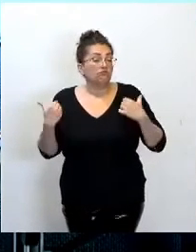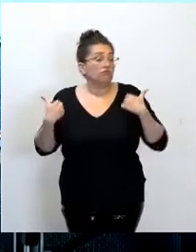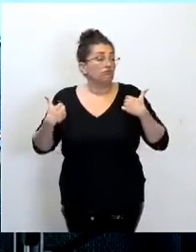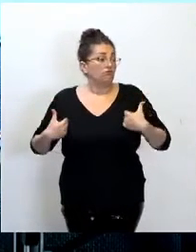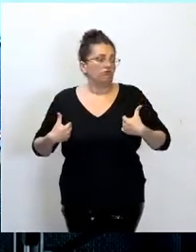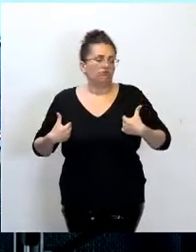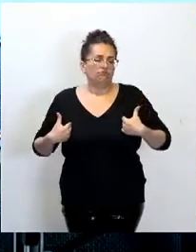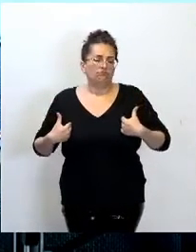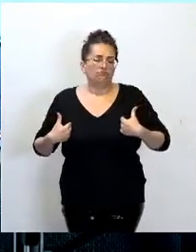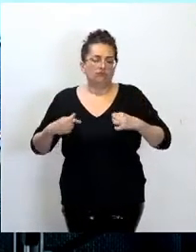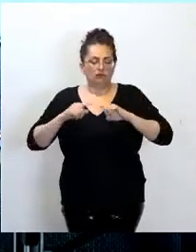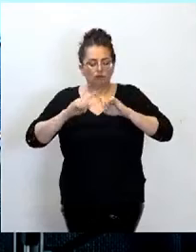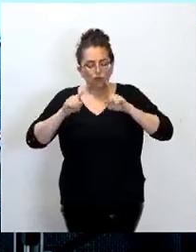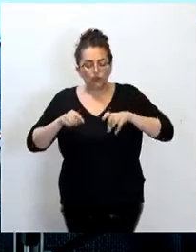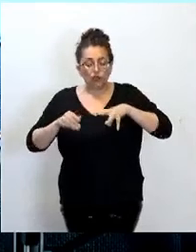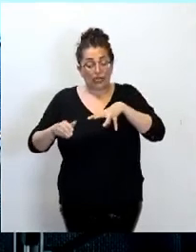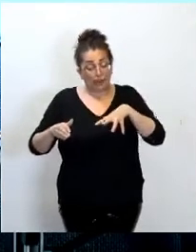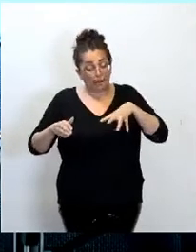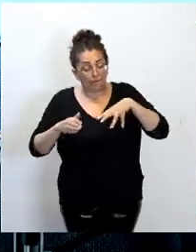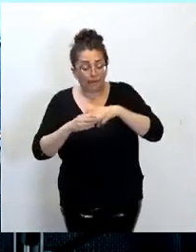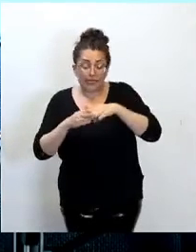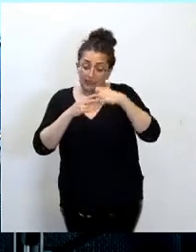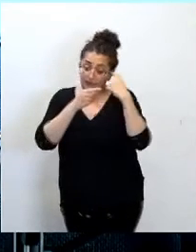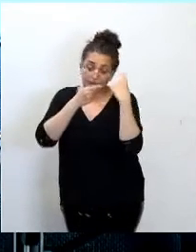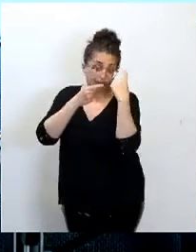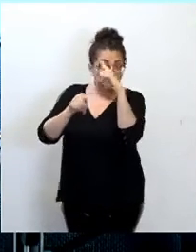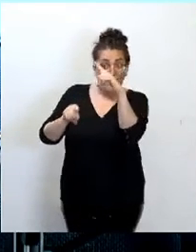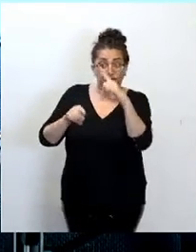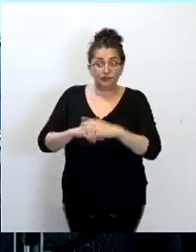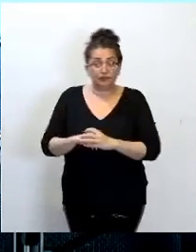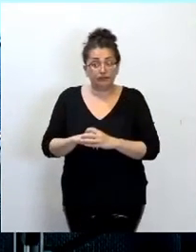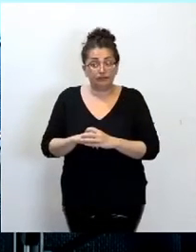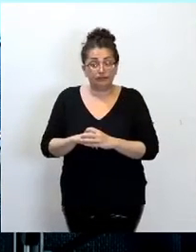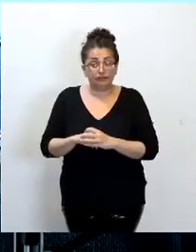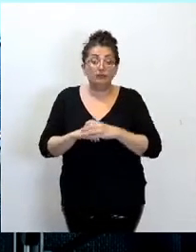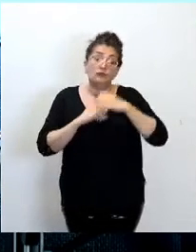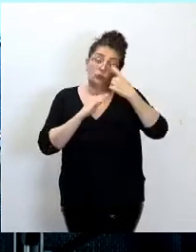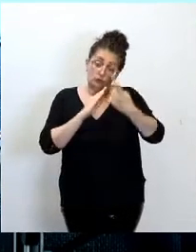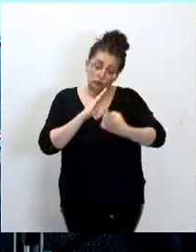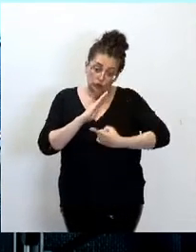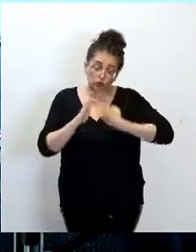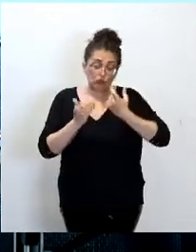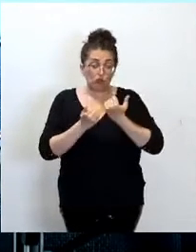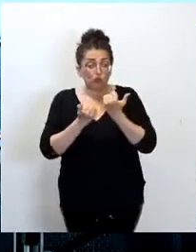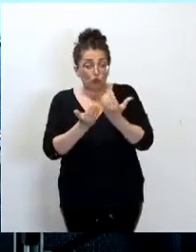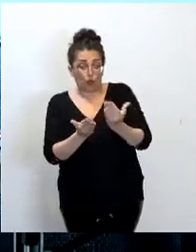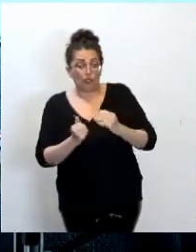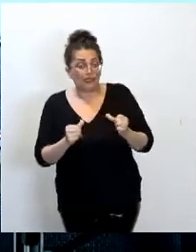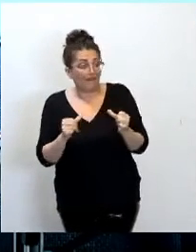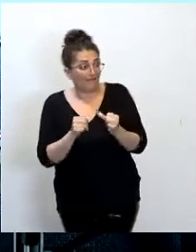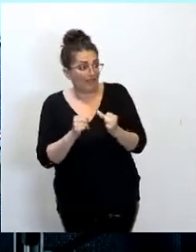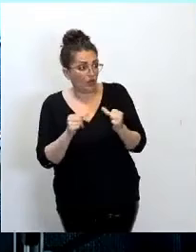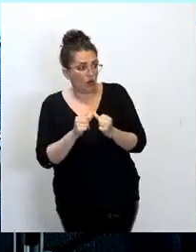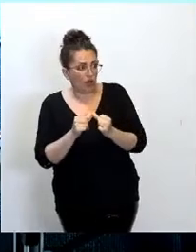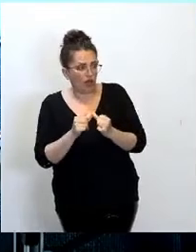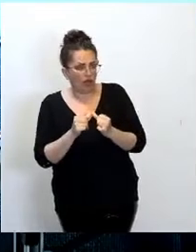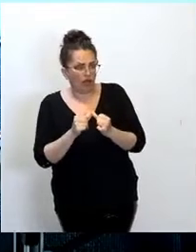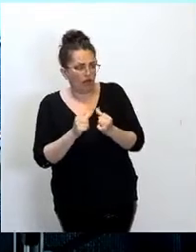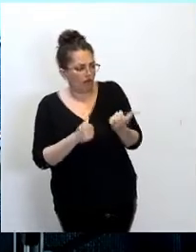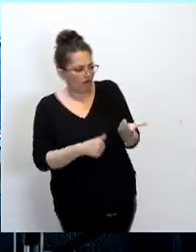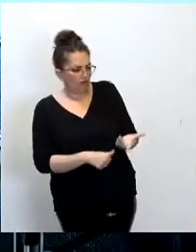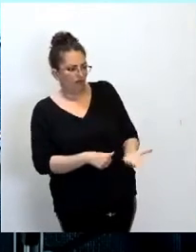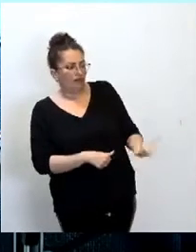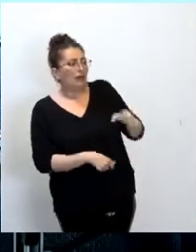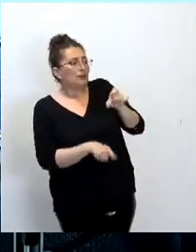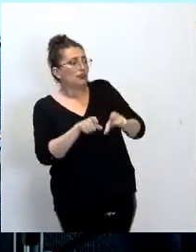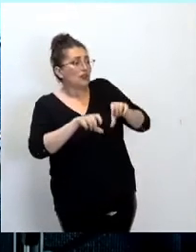'intérêt des budgets participatifs et je vous renouvelle mes suggestions de maximiser les chances d'accès aux